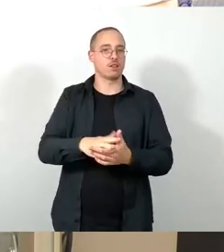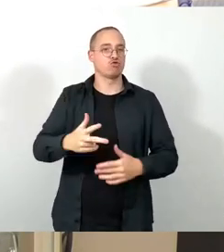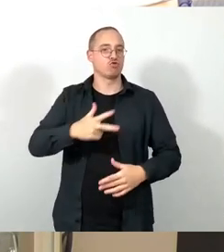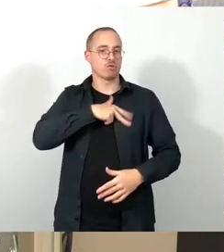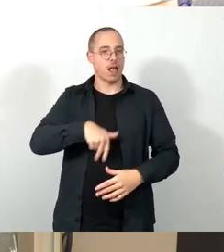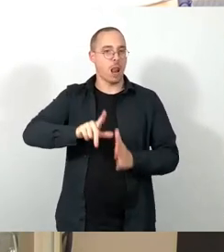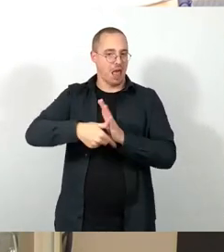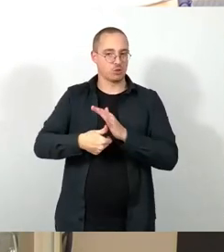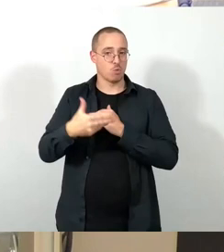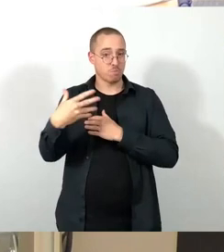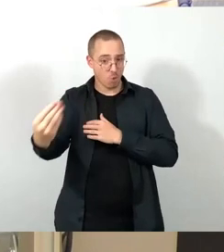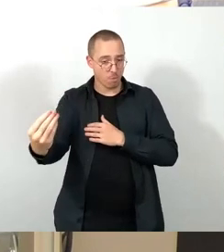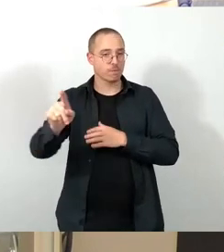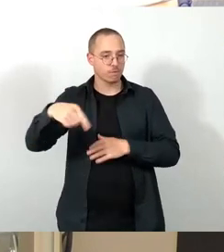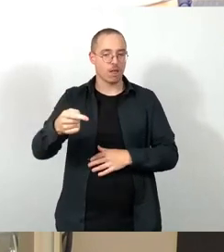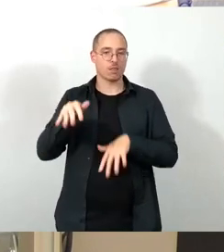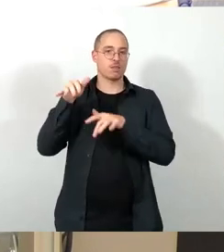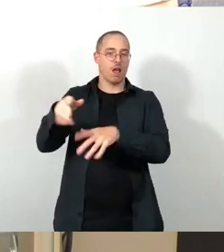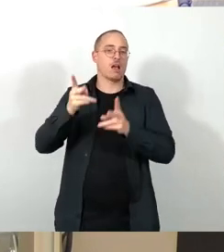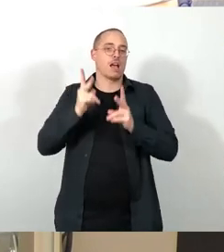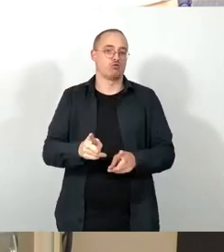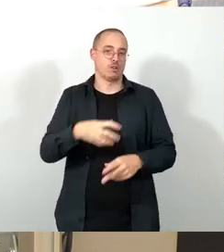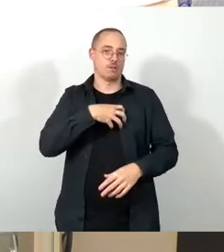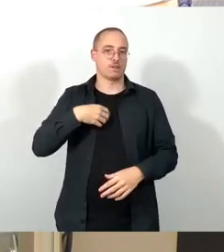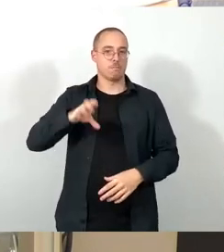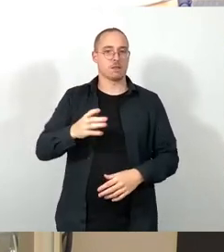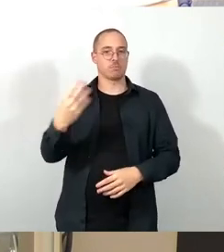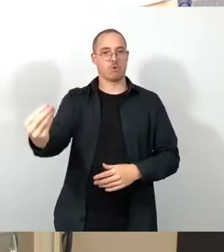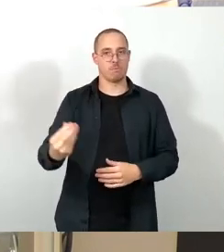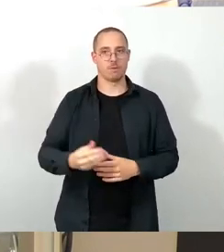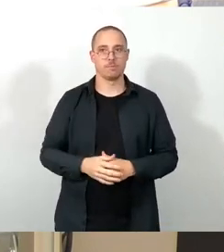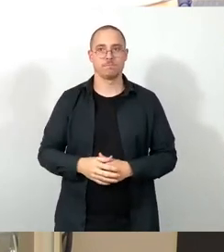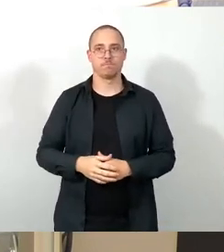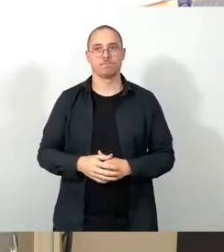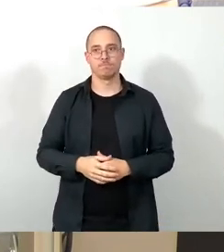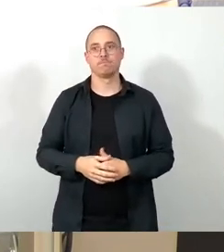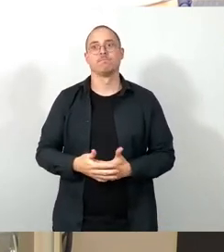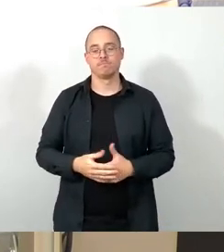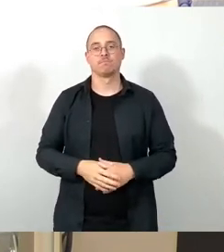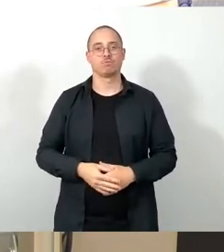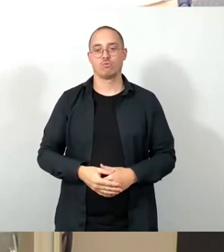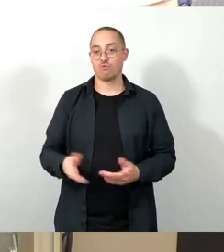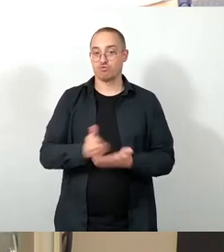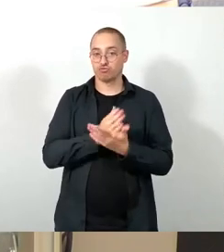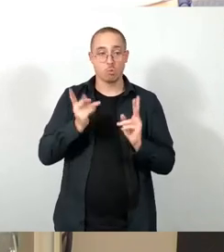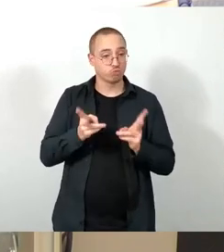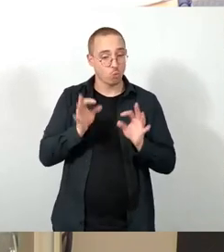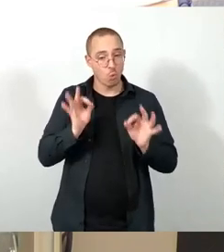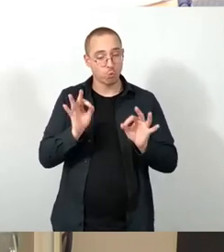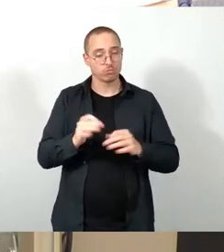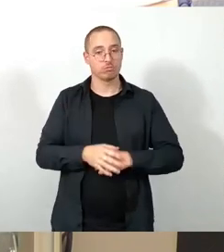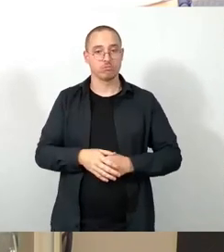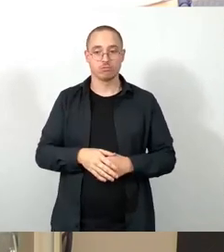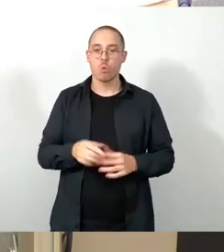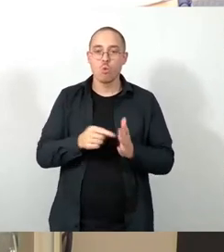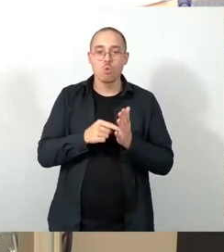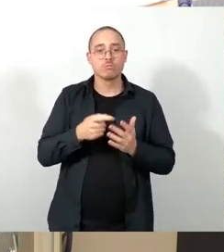hat man auch ein Anrecht auf den Dresden Pass. Das war natürlich eine richtige Entscheidung und hat auch ganz viel Sinn gemacht, weil es ganz viel Prüfaufwand reduziert hat